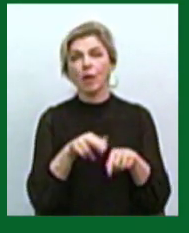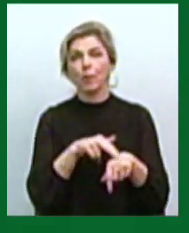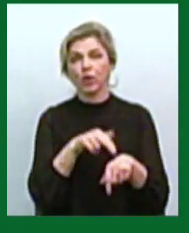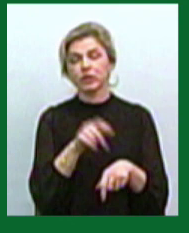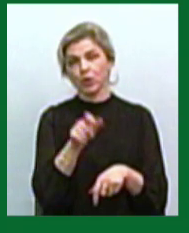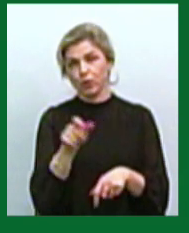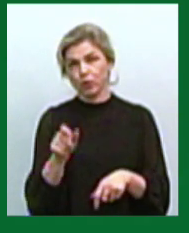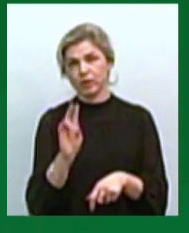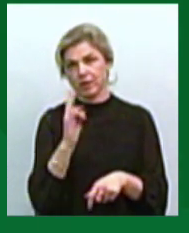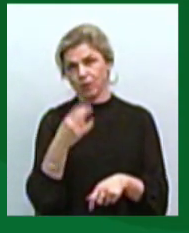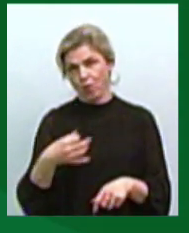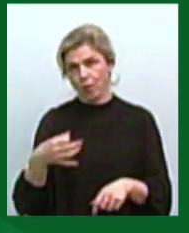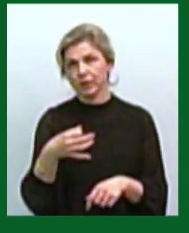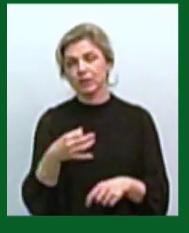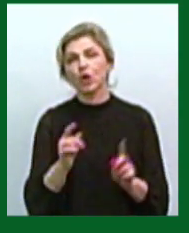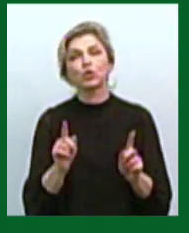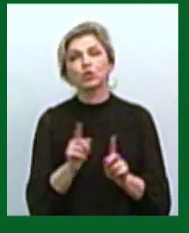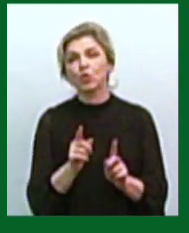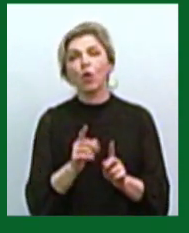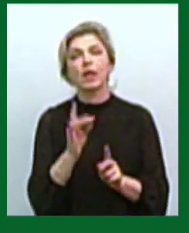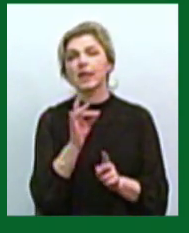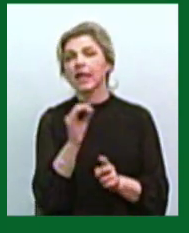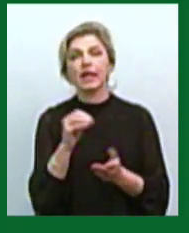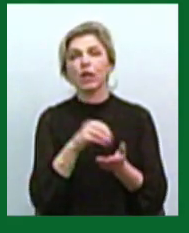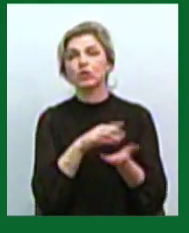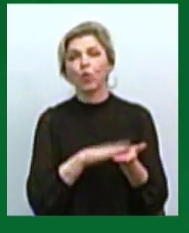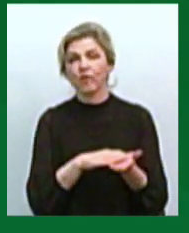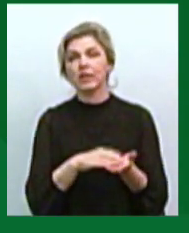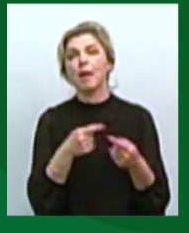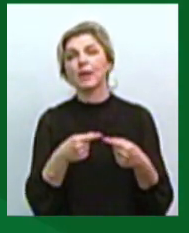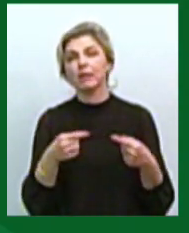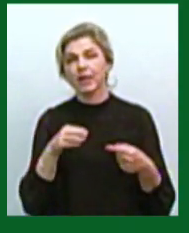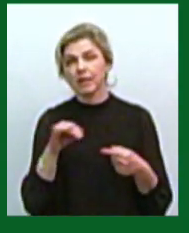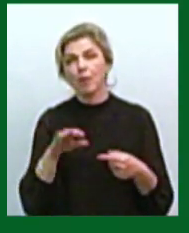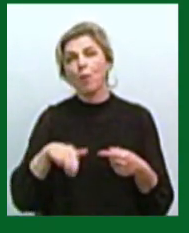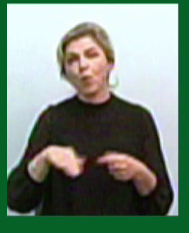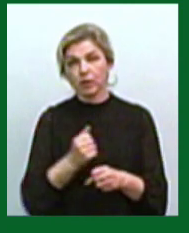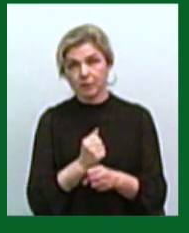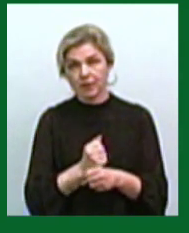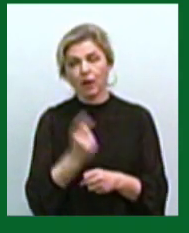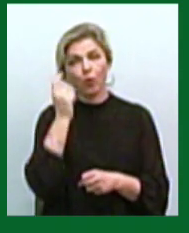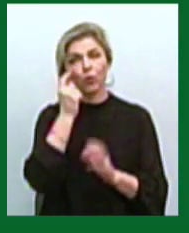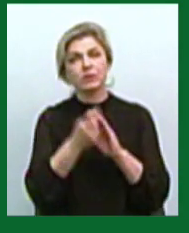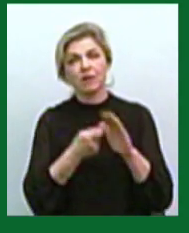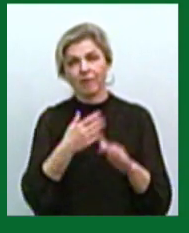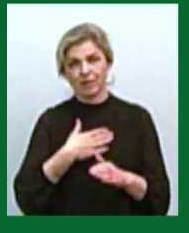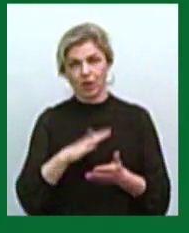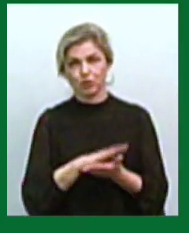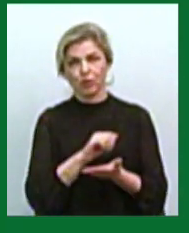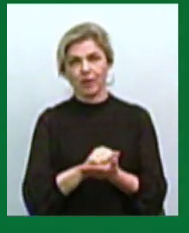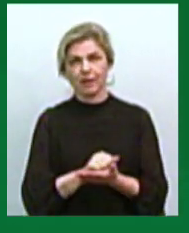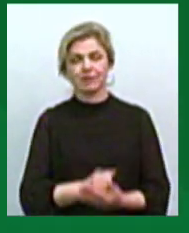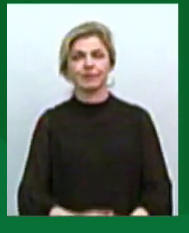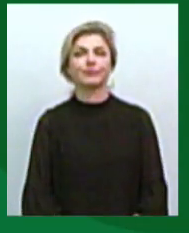в Миколаївській області. Що з незареєстрованими предметами роблять потім, дізнавались Олександр Гордієнко та